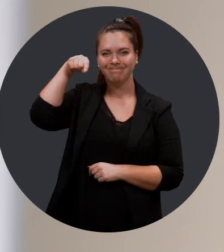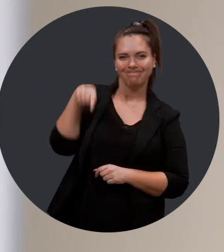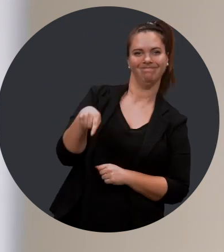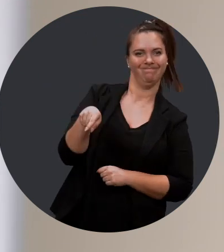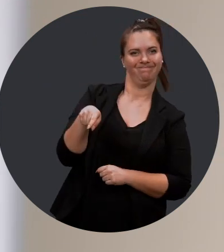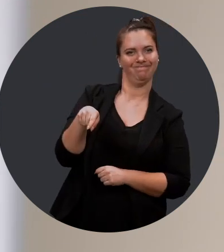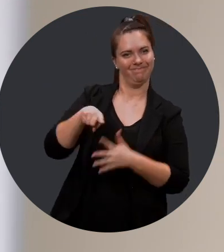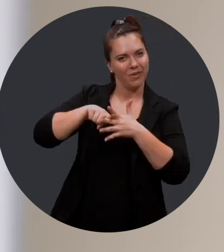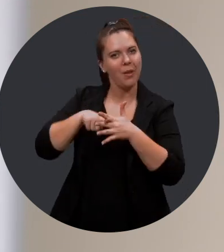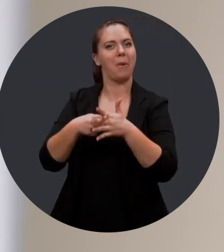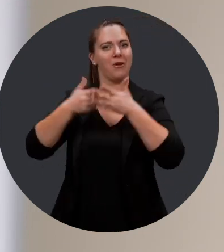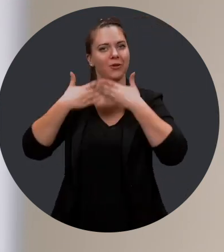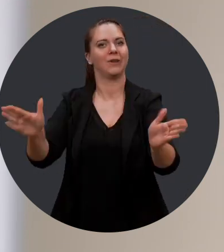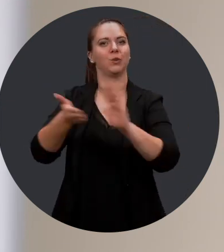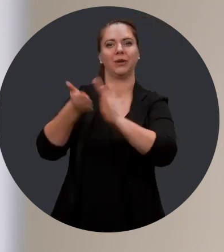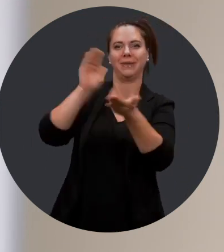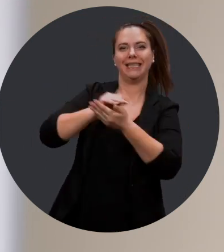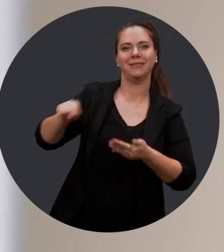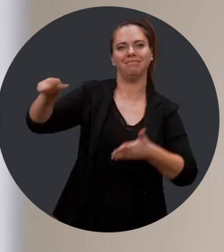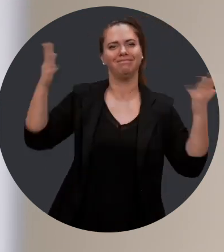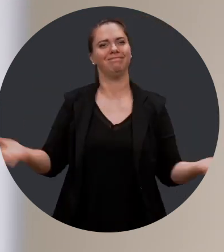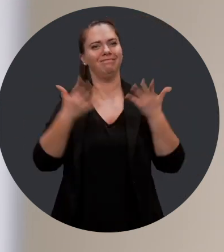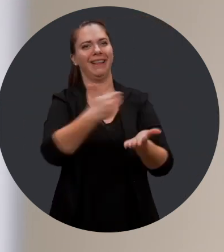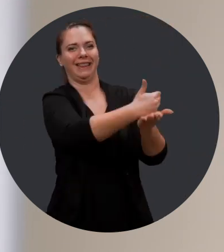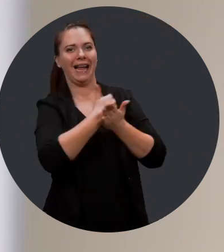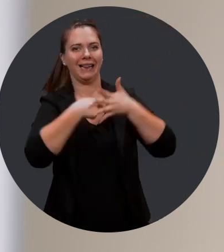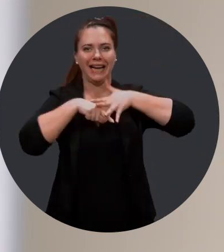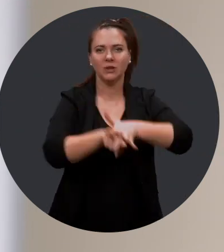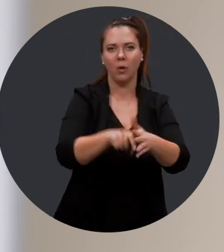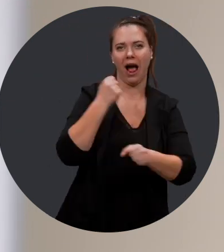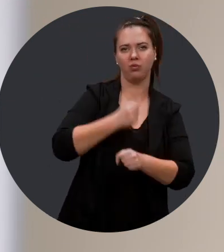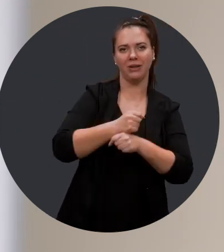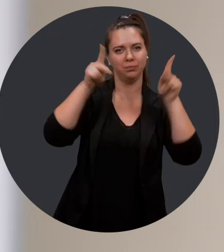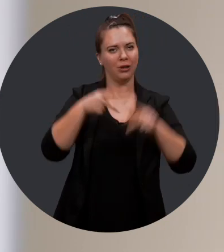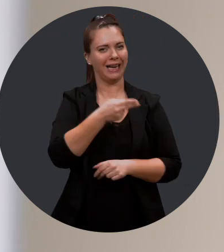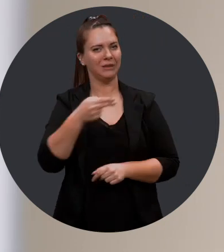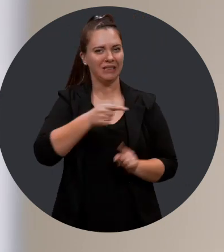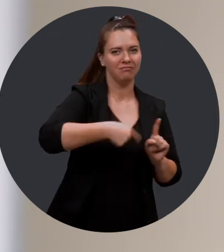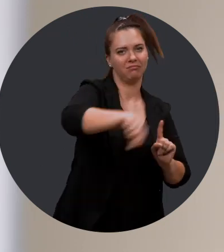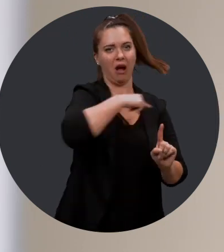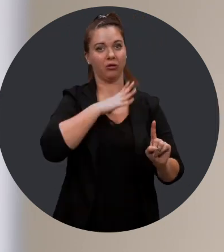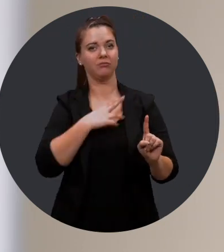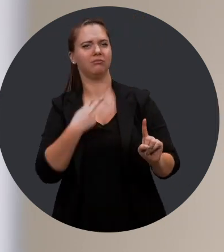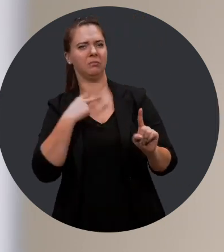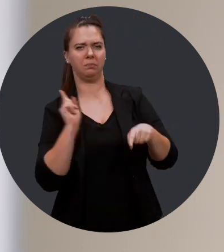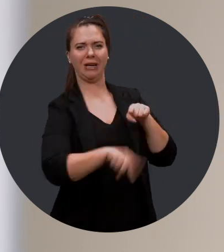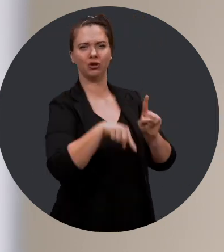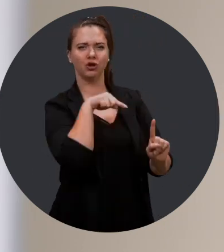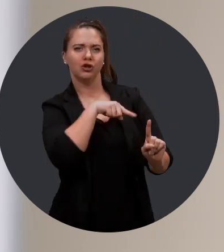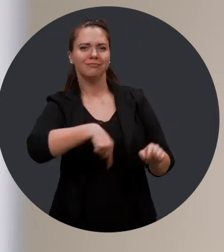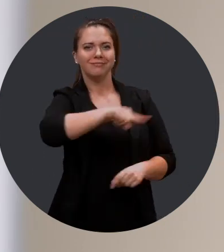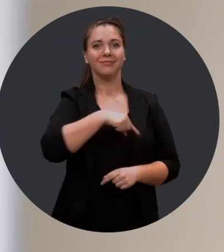à saluer les initiatives des entreprises qui favorisent l'intégration et le maintien en emploi des personnes en situation de handicap.